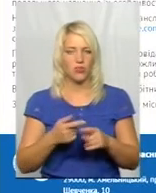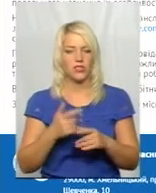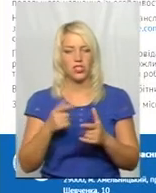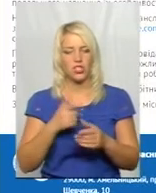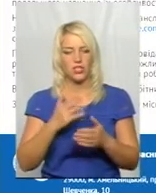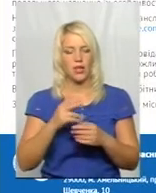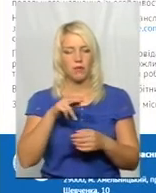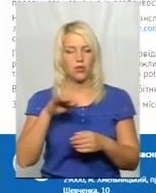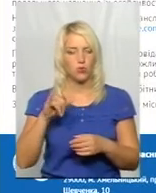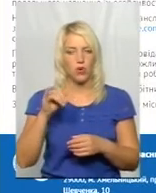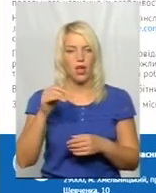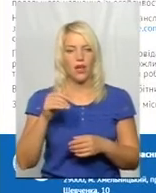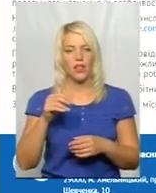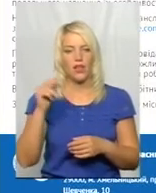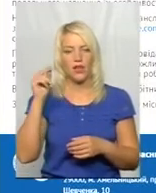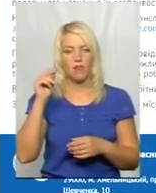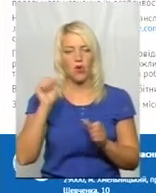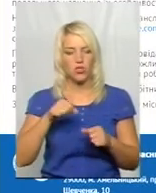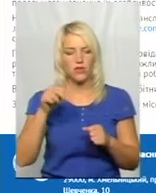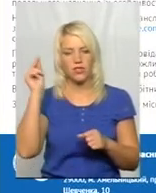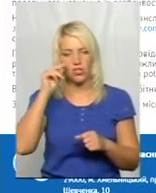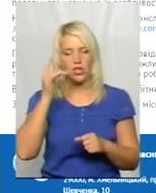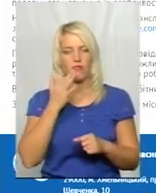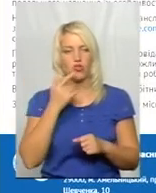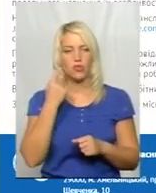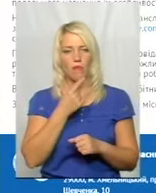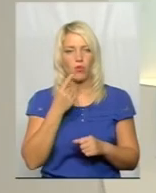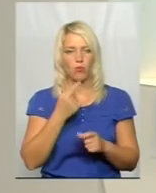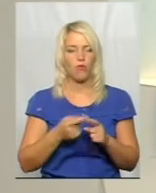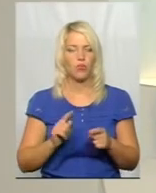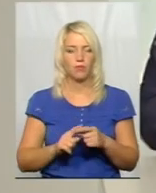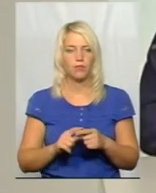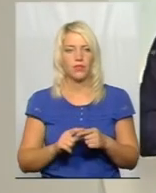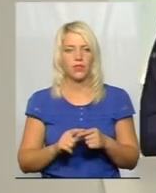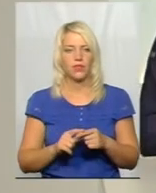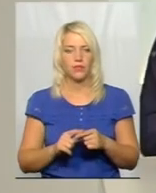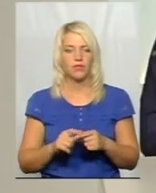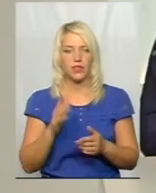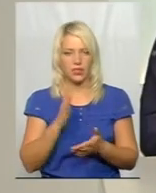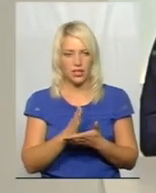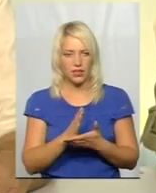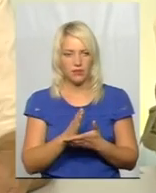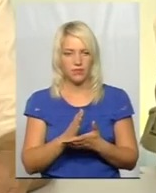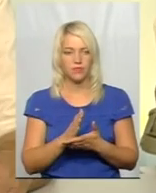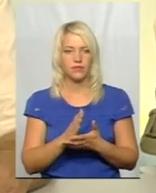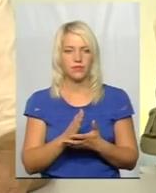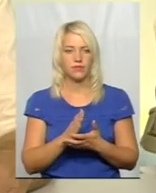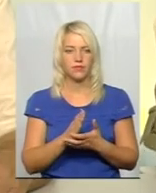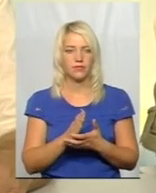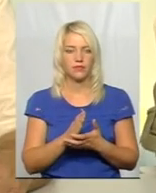додатково іноземним мовам позабазової освіти? Є, позабазової. Прошу, тільки коротко. Ні, є. Ну, знову ж таки,